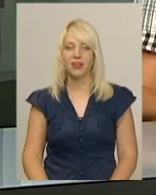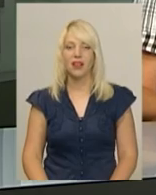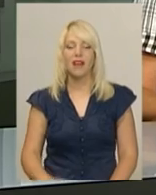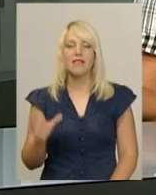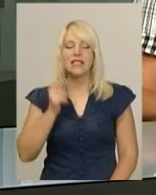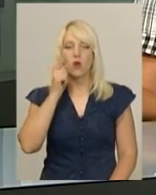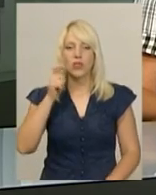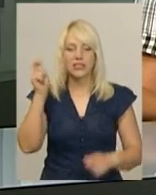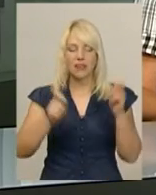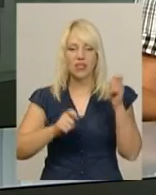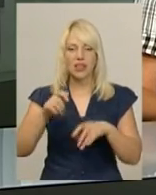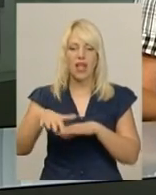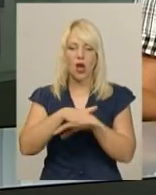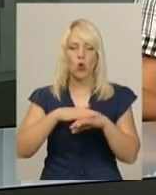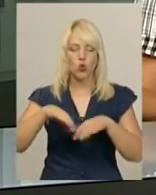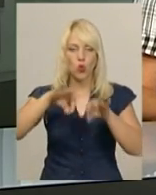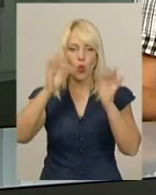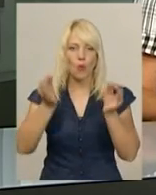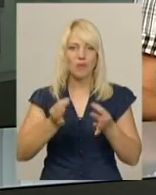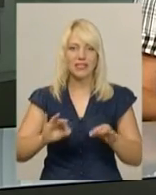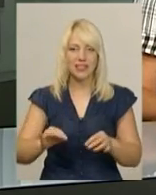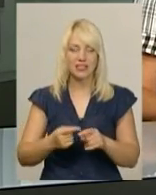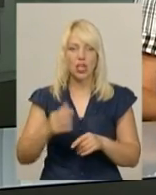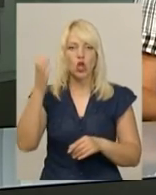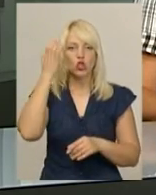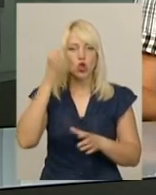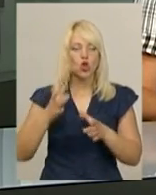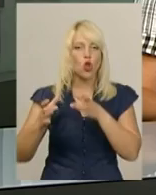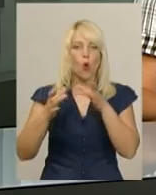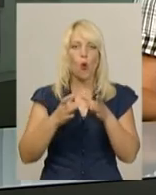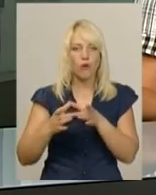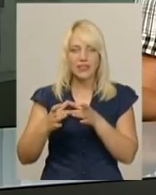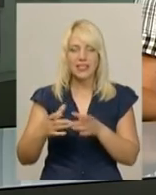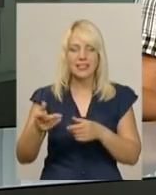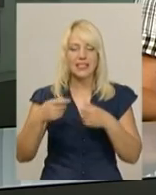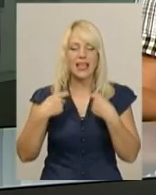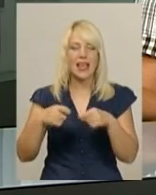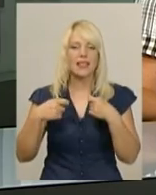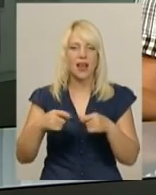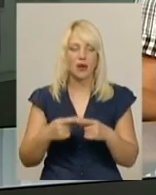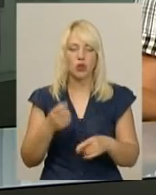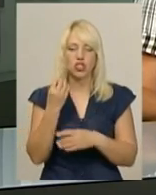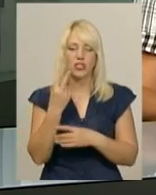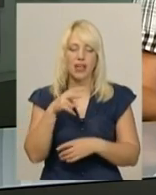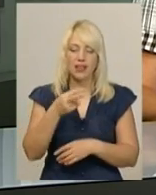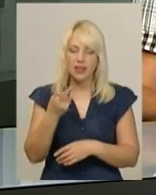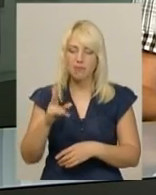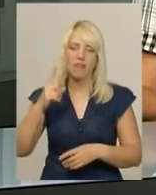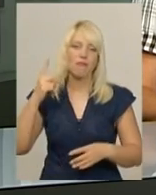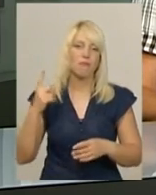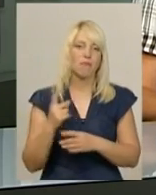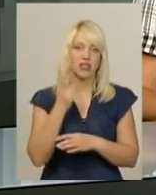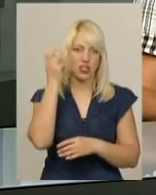Всеукраїнський фестиваль народного мистецтва та ремесел «Чорноострівський ярмарок» 14 липня вперше відбудеться на Хмельниччині. На